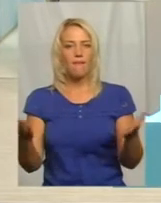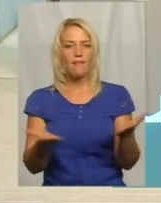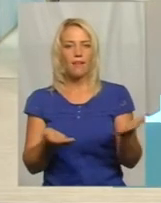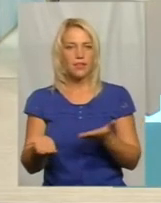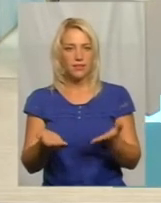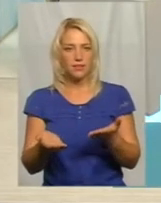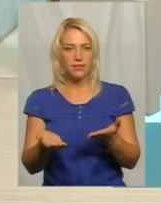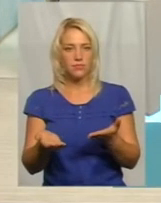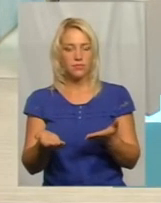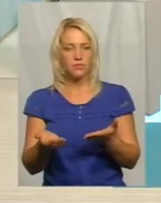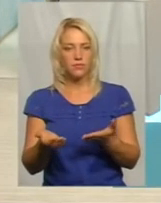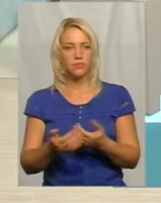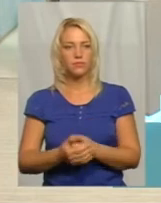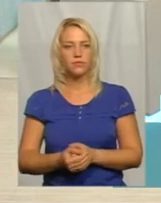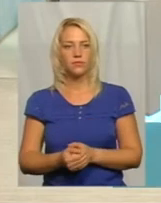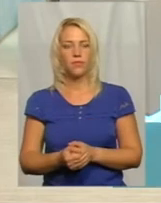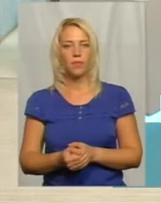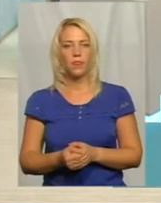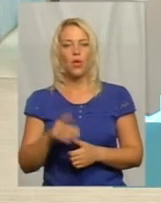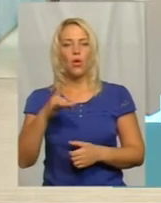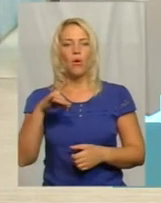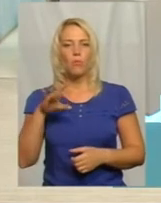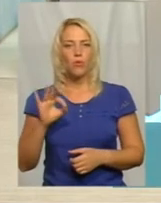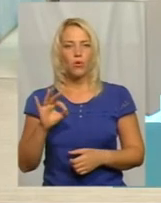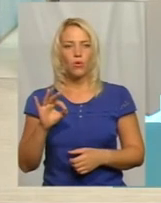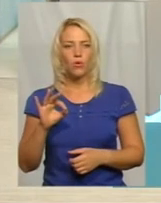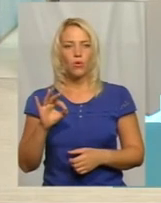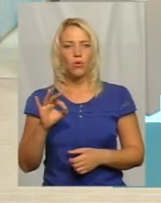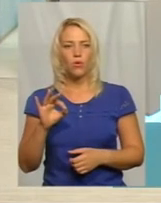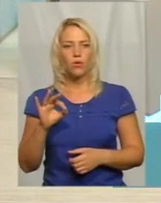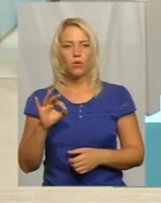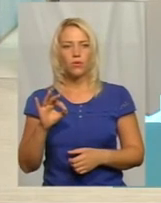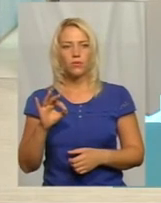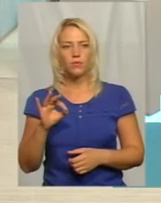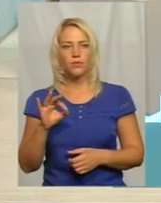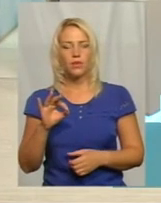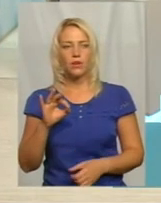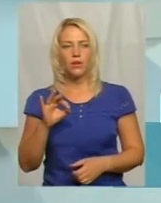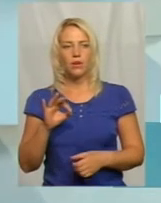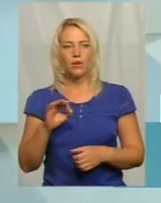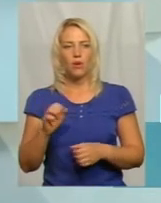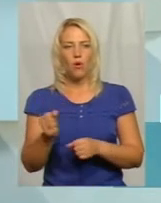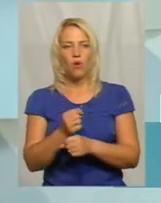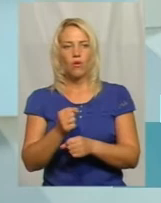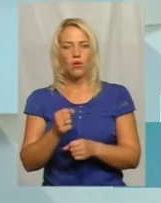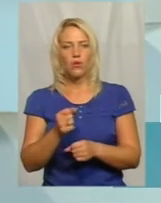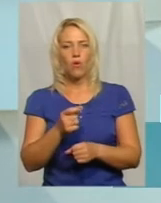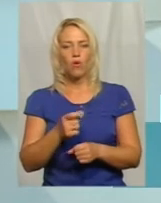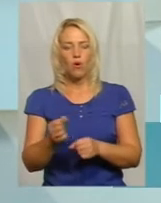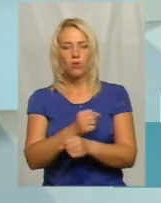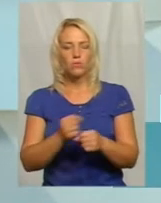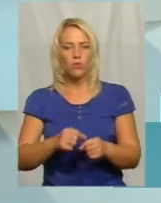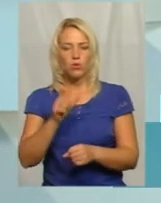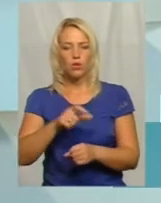про зброєння цивільних людей в військовій формі, і він якраз стосується людей